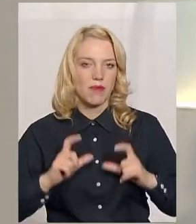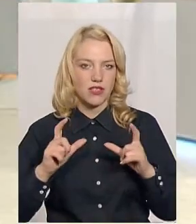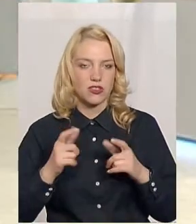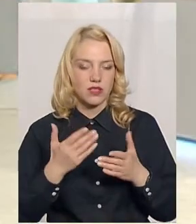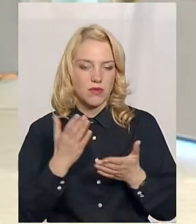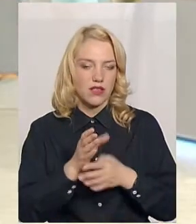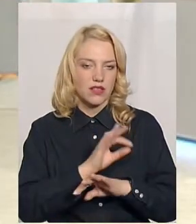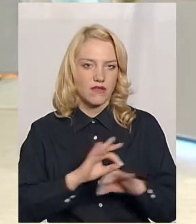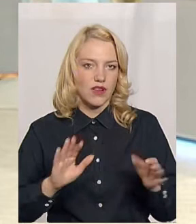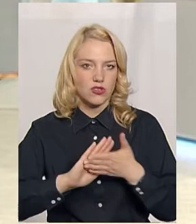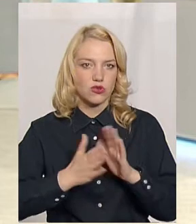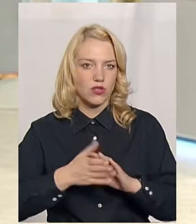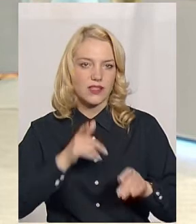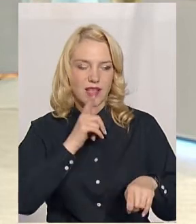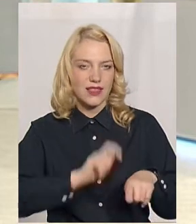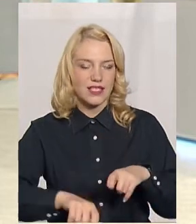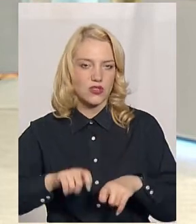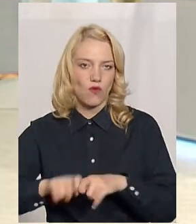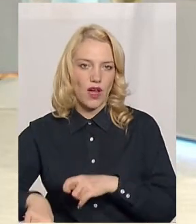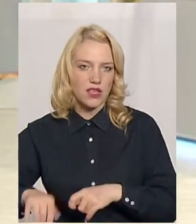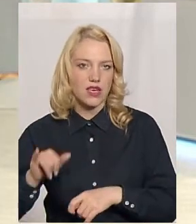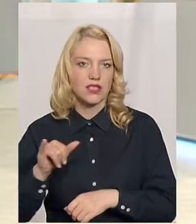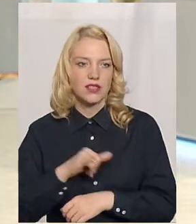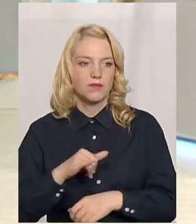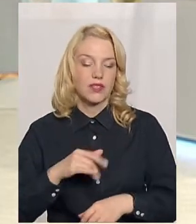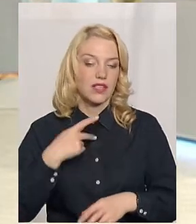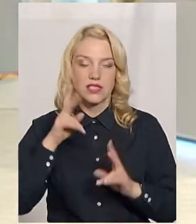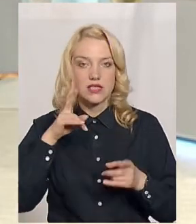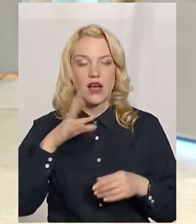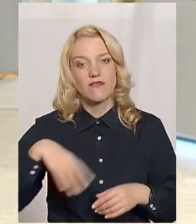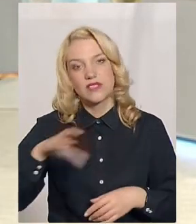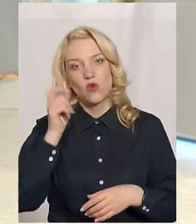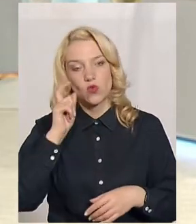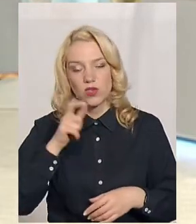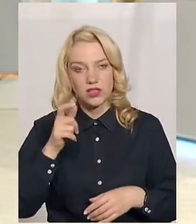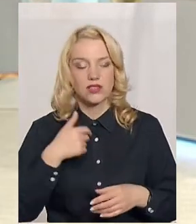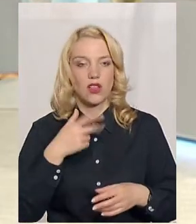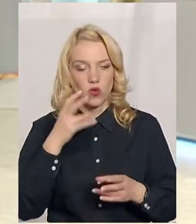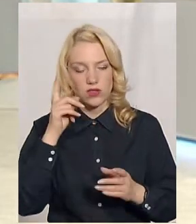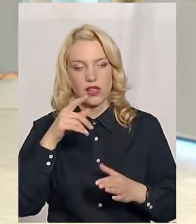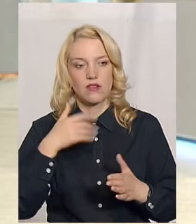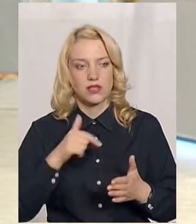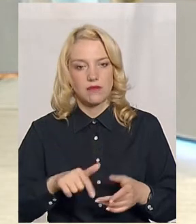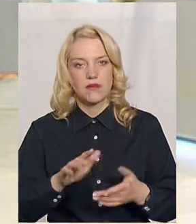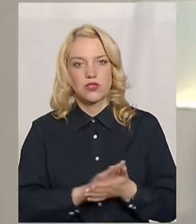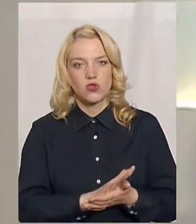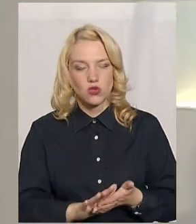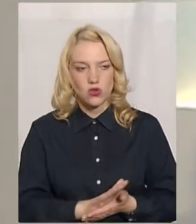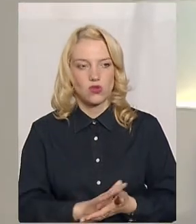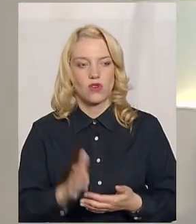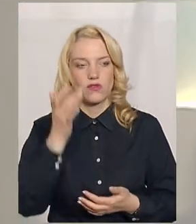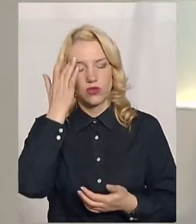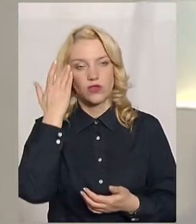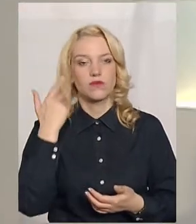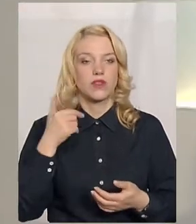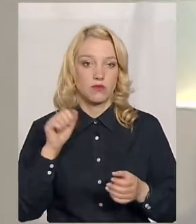ідеальну ситуацію з тестуванням, я не знаю, чи всі в Україні. Це безкоштовно, це доступно, я готовий розповісти,